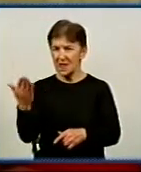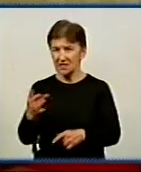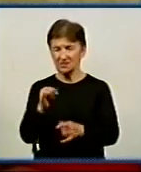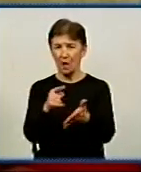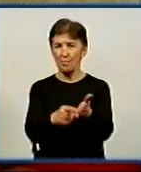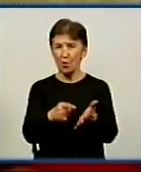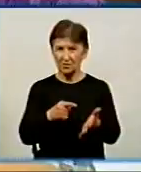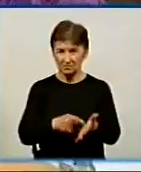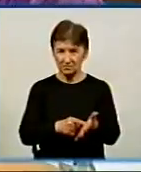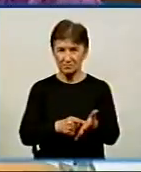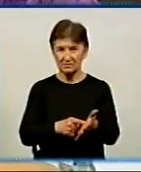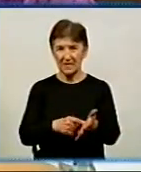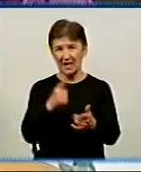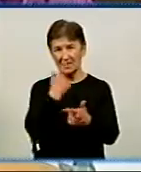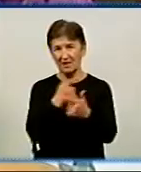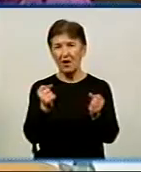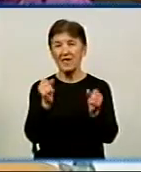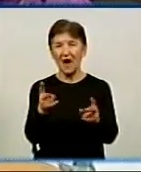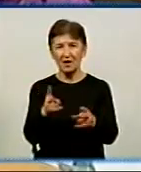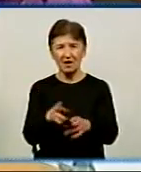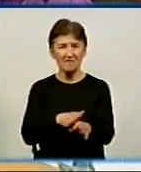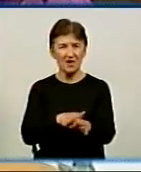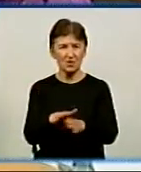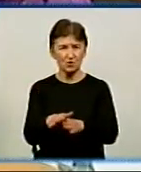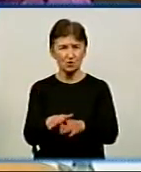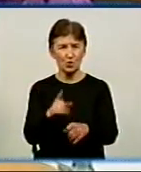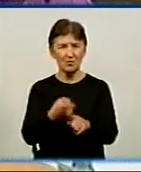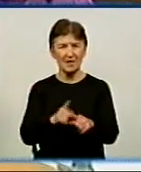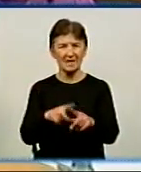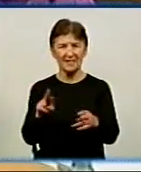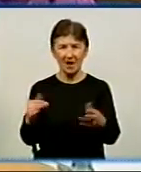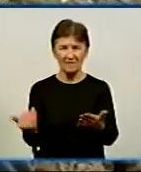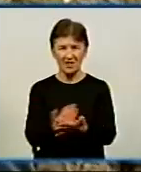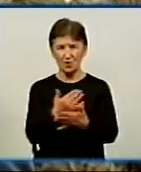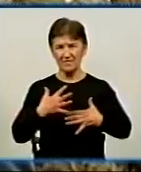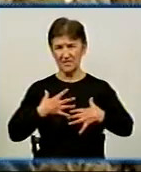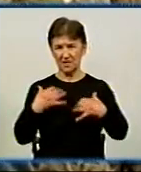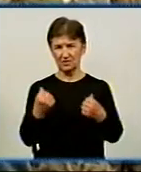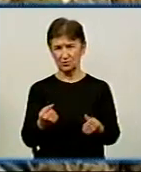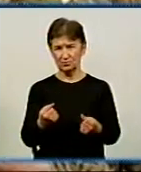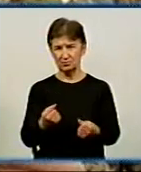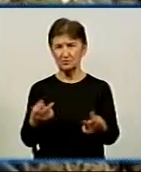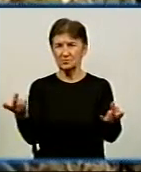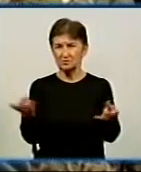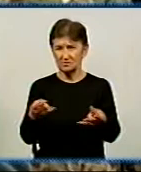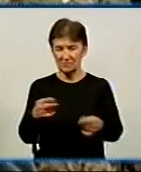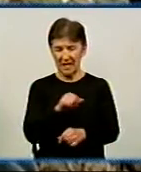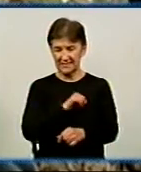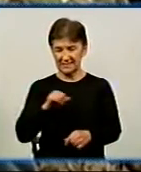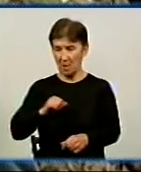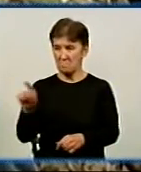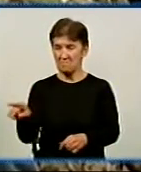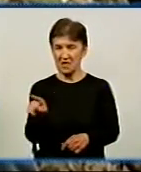волонтерами практичними знаннями, як використовувати ресурс організму для відновлення здоров'я. Це, перш за все, потрібно самим капеланам.